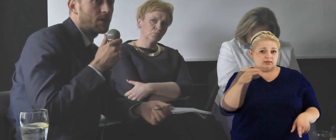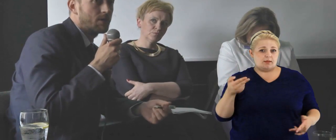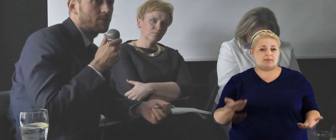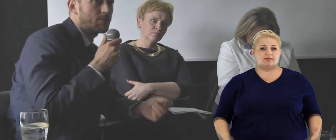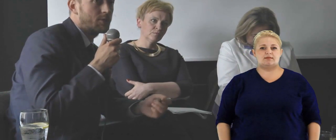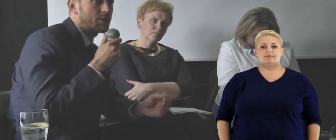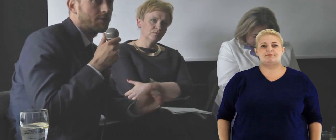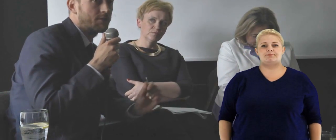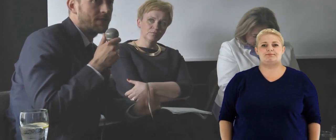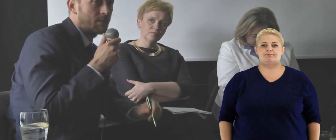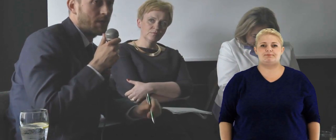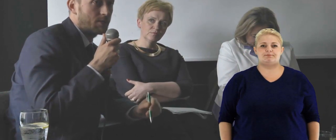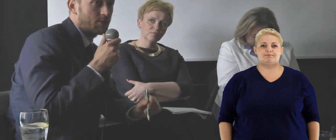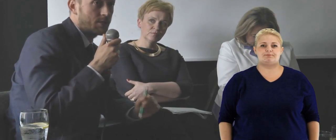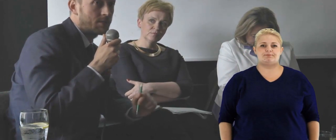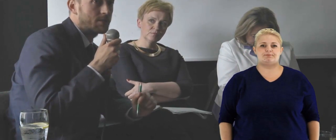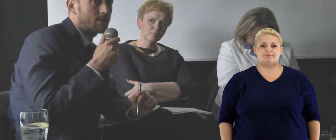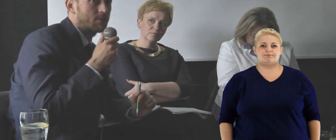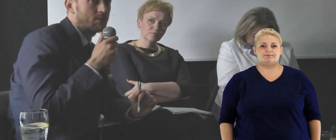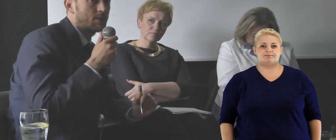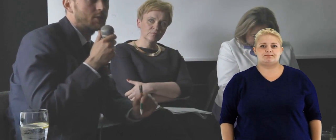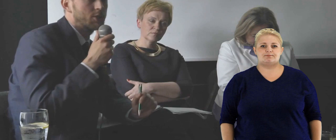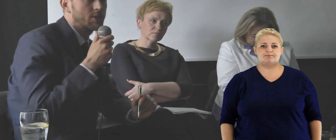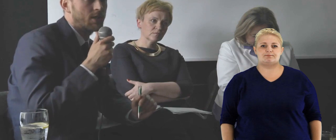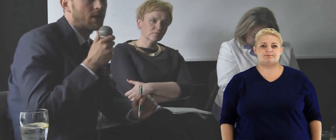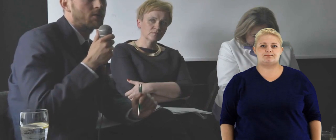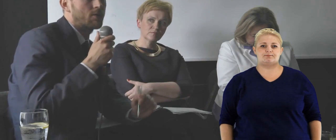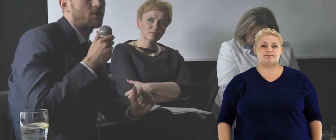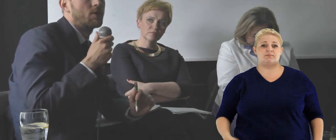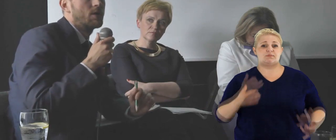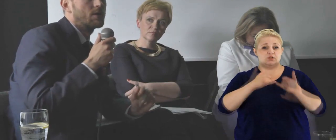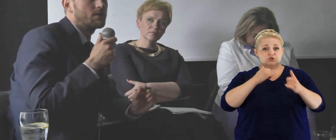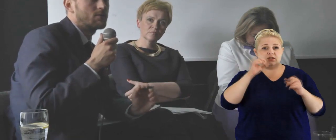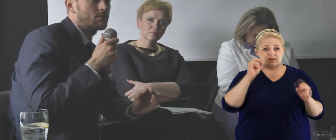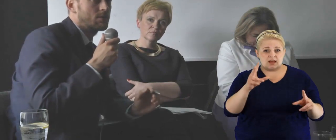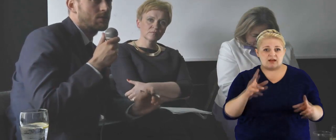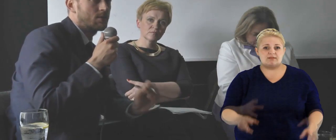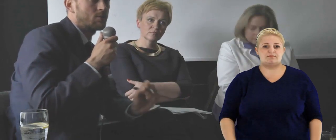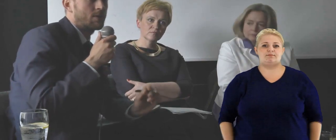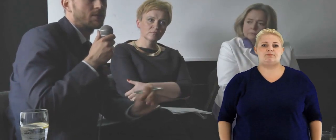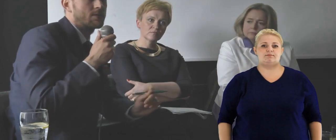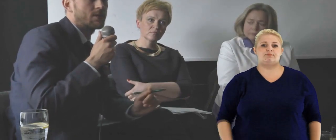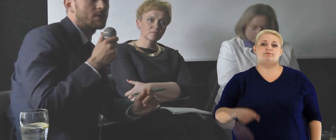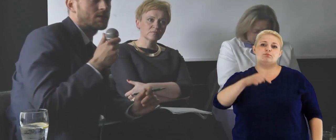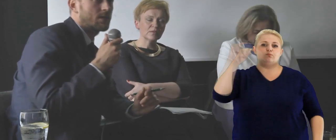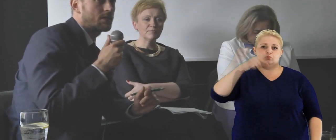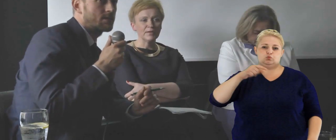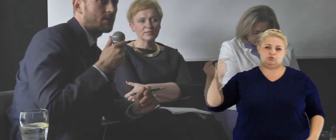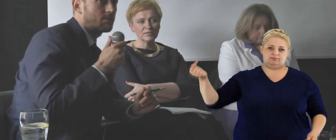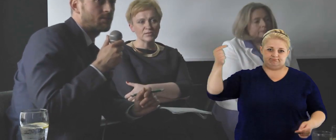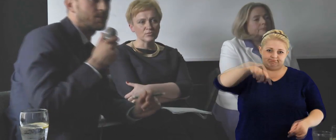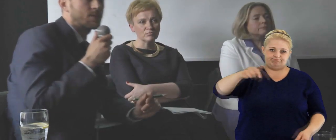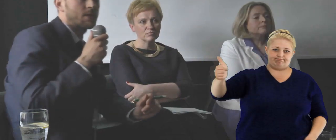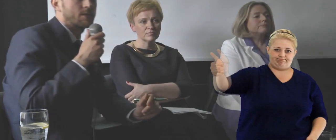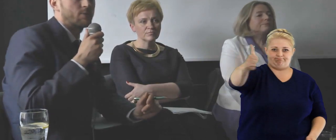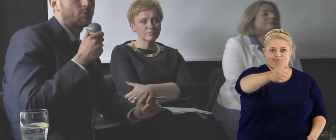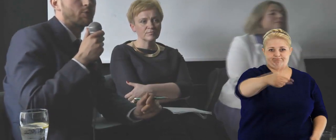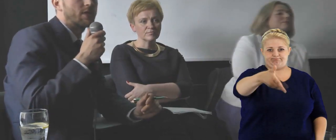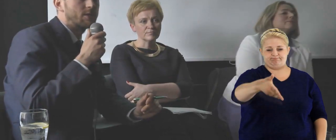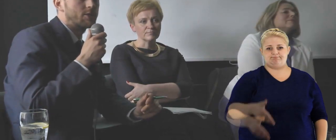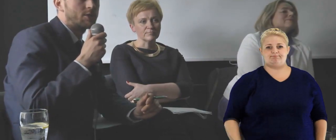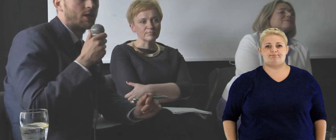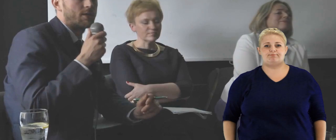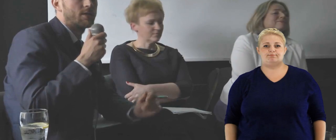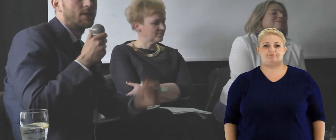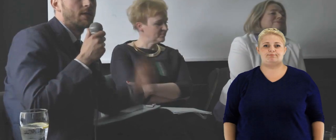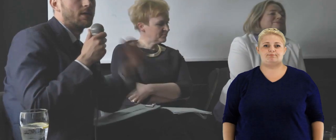wypowiedzieć się w temacie, na ten temat, jeżeli tak, to niestety tutaj zachęcam, zachęcam do